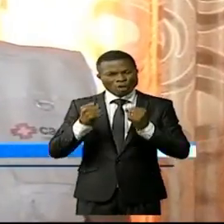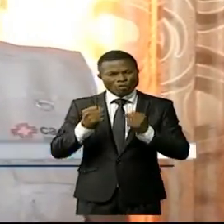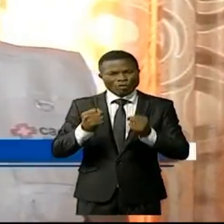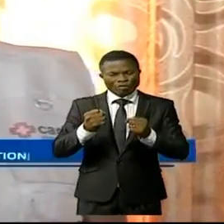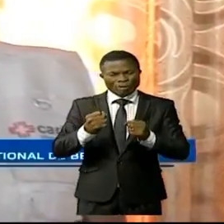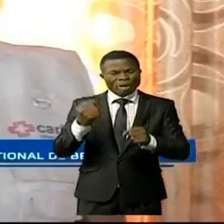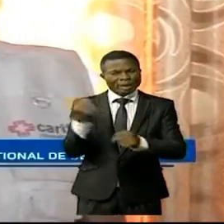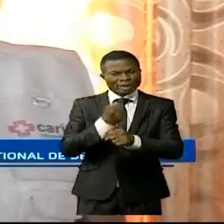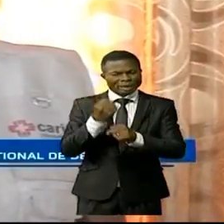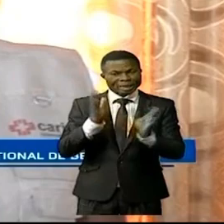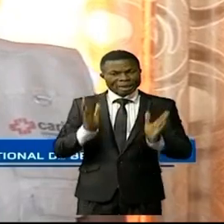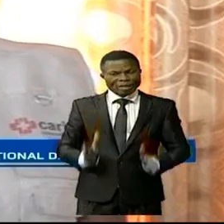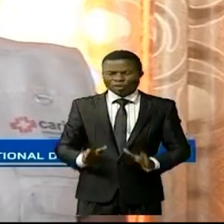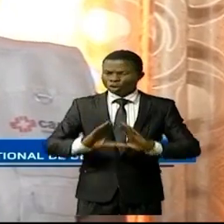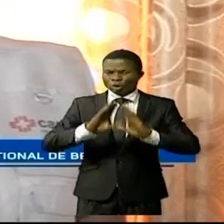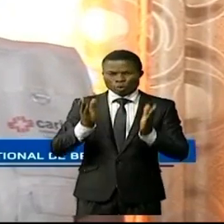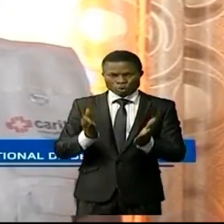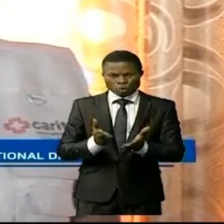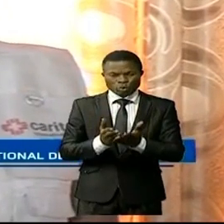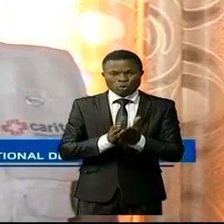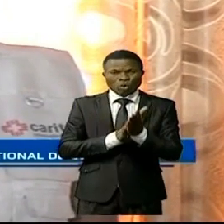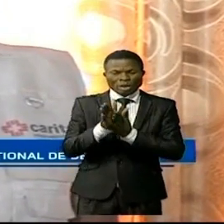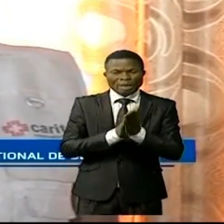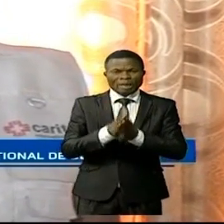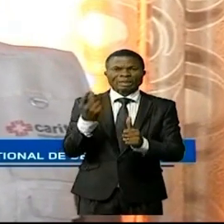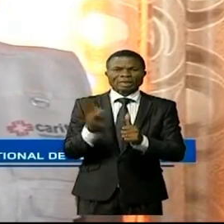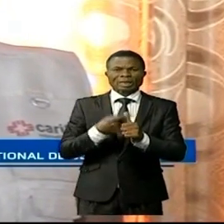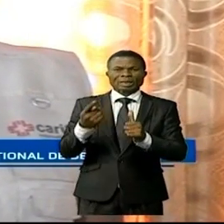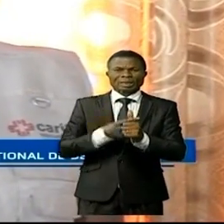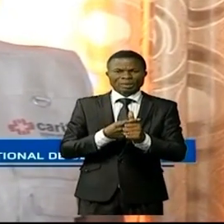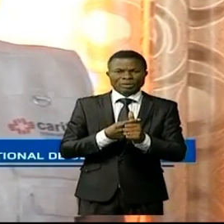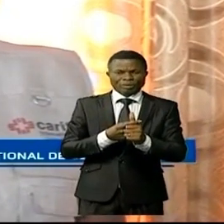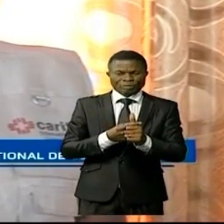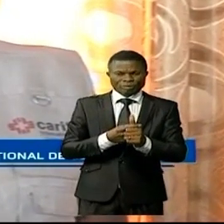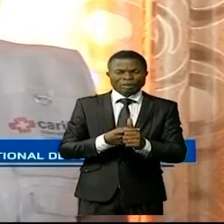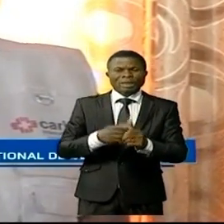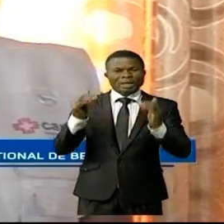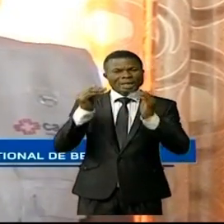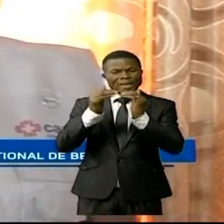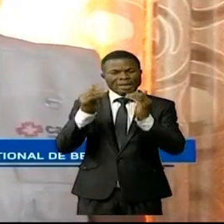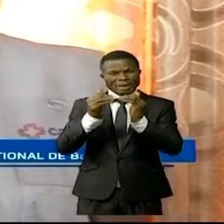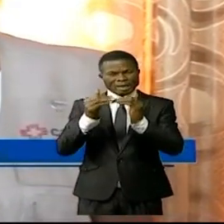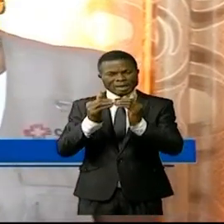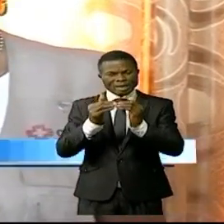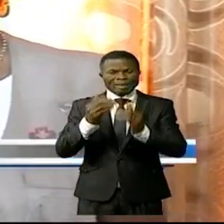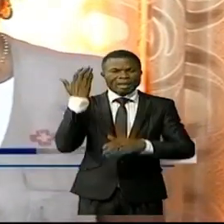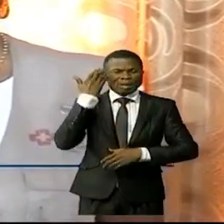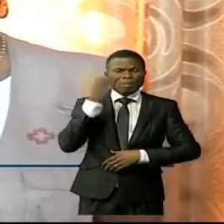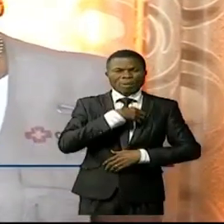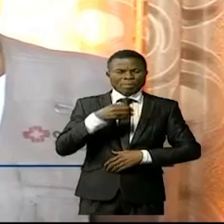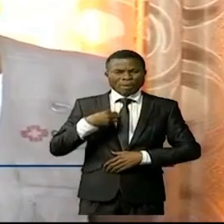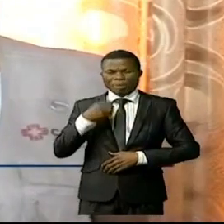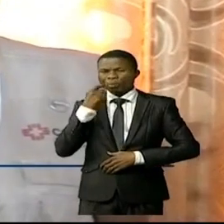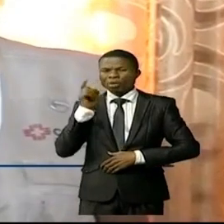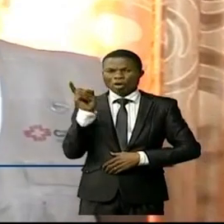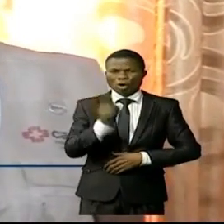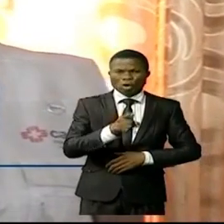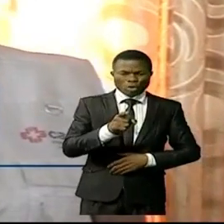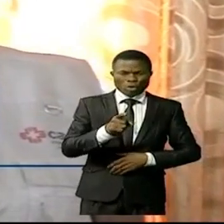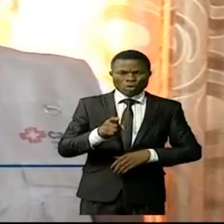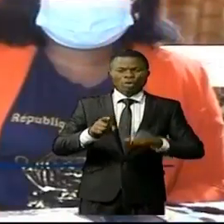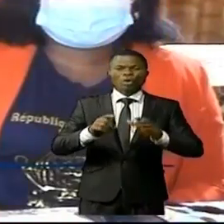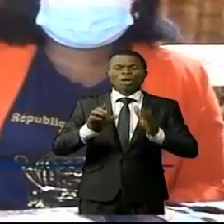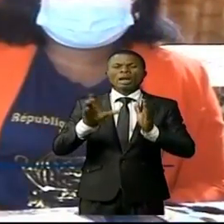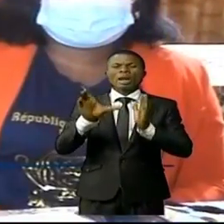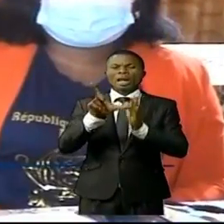acteurs tout en tenant compte des nouvelles réalités imposées par le Covid-19.